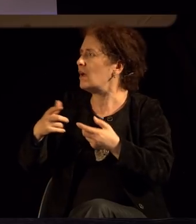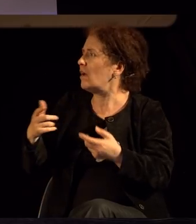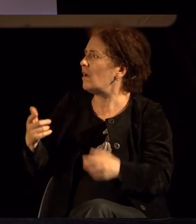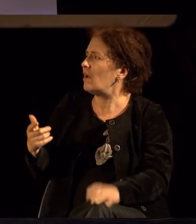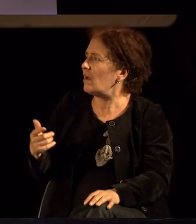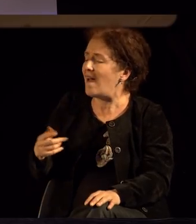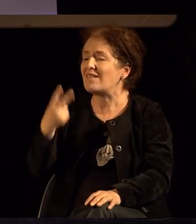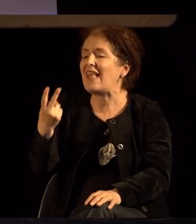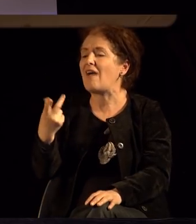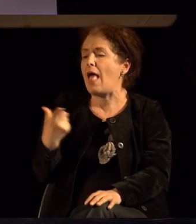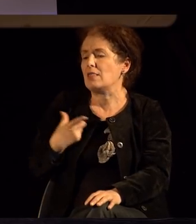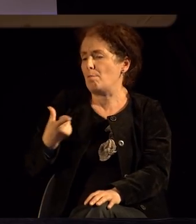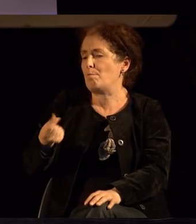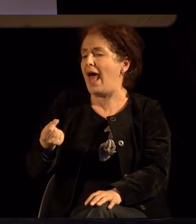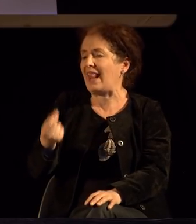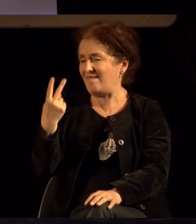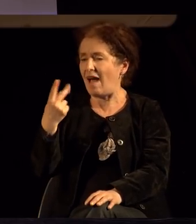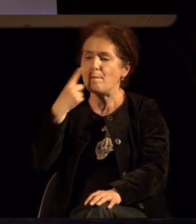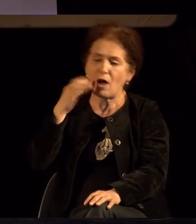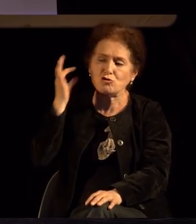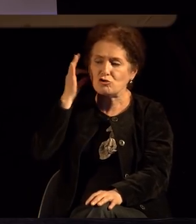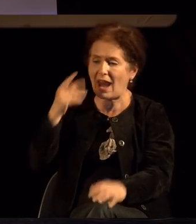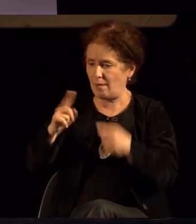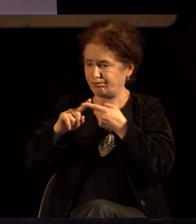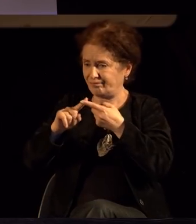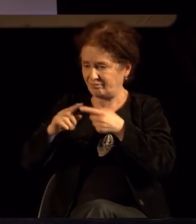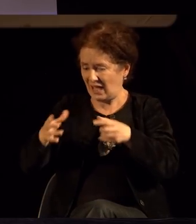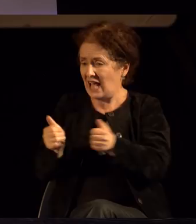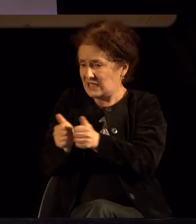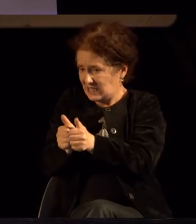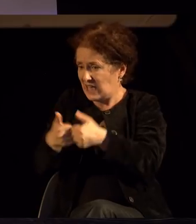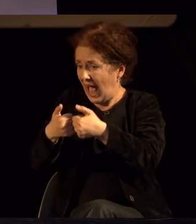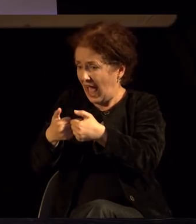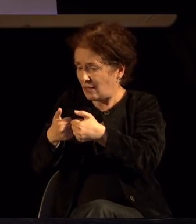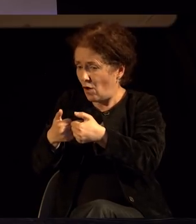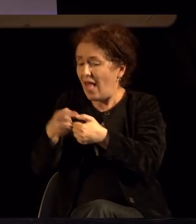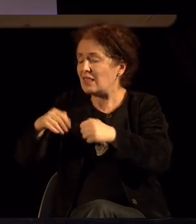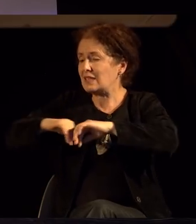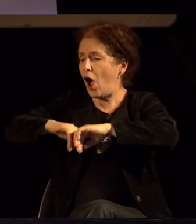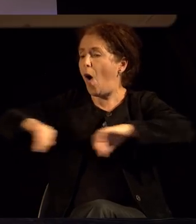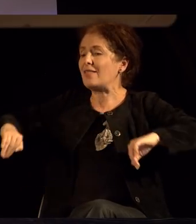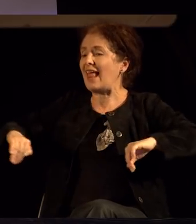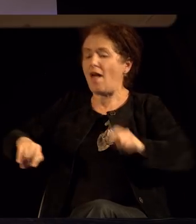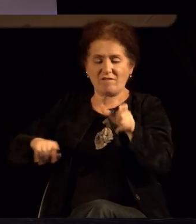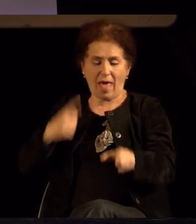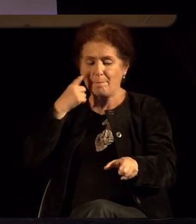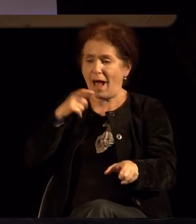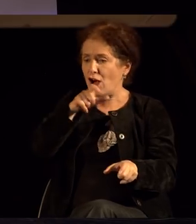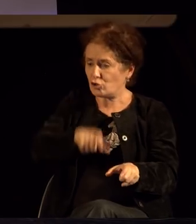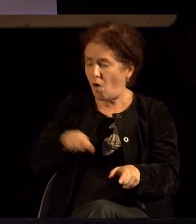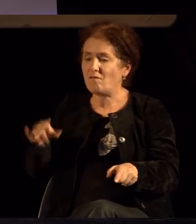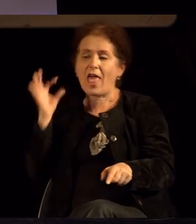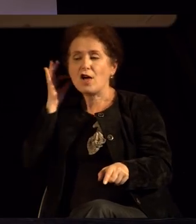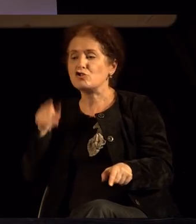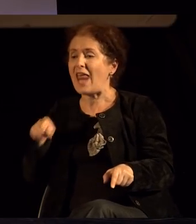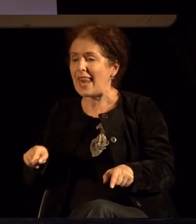двата пара, односно двата пола, тие се отделени. И сега секс што